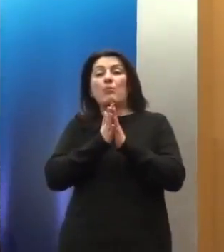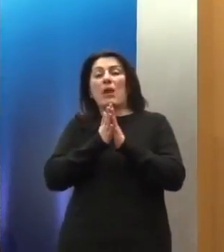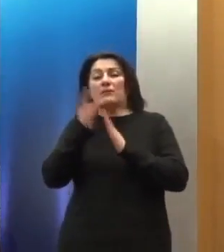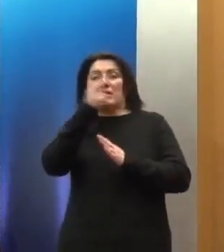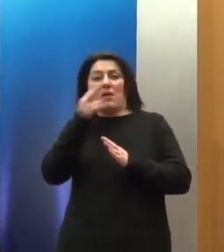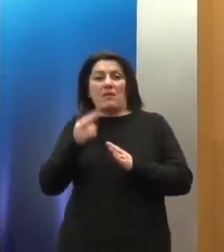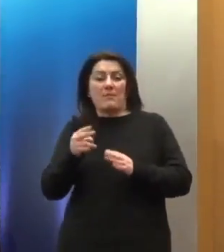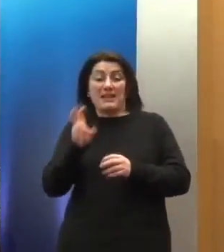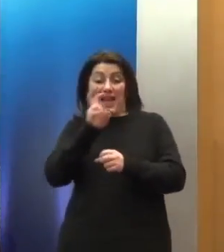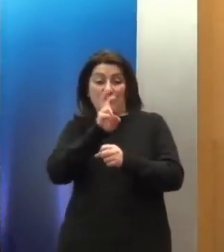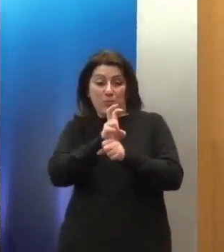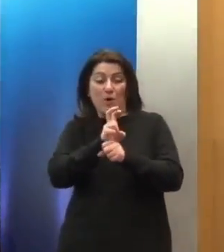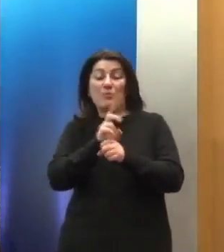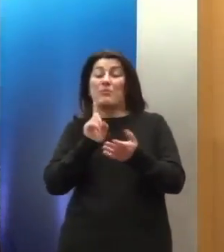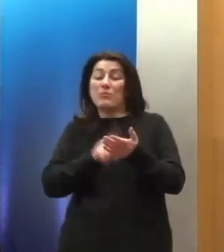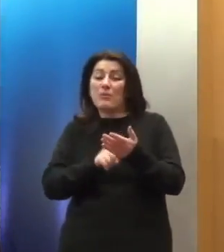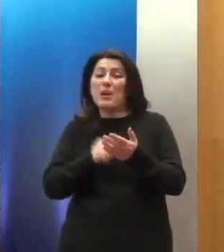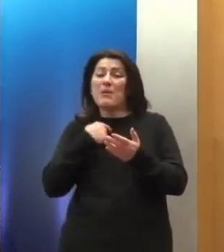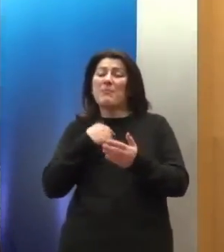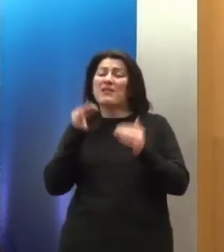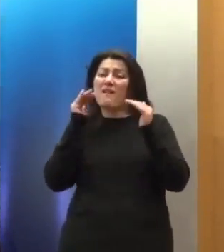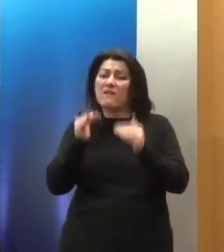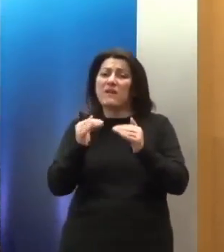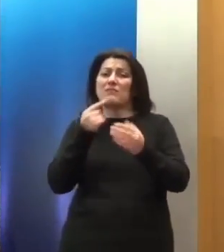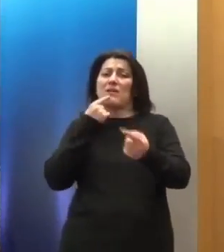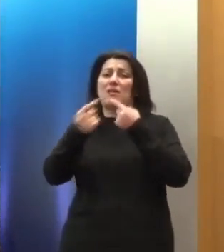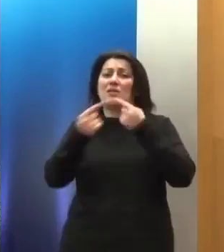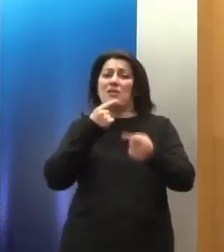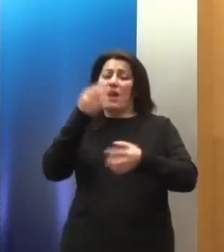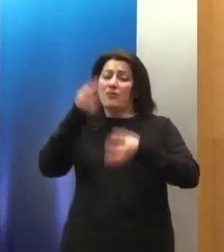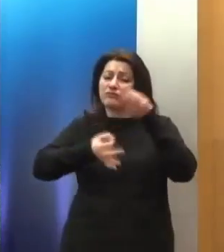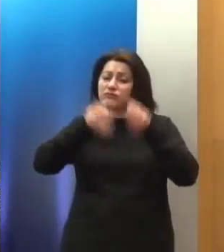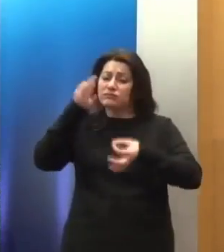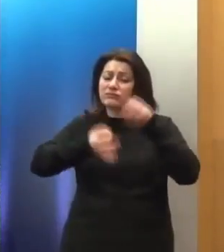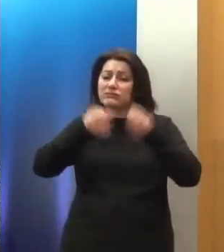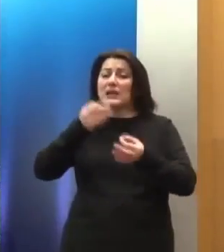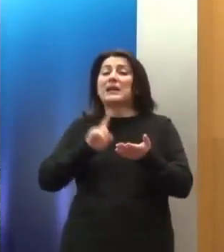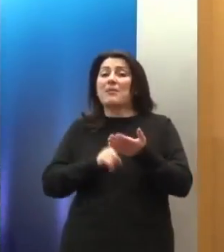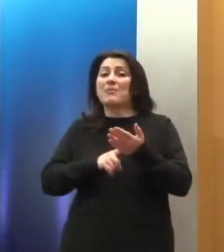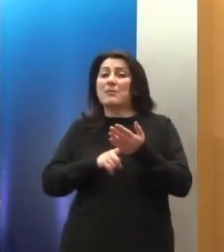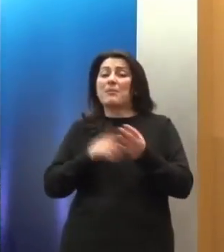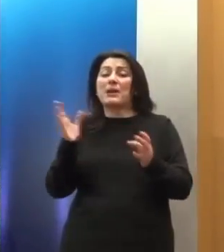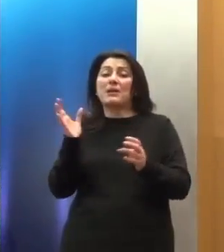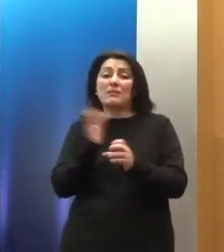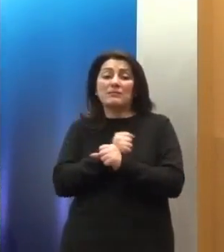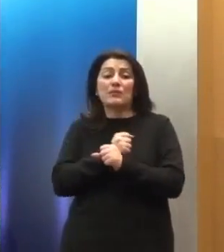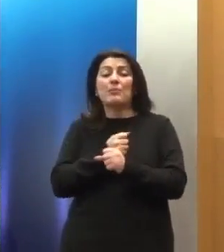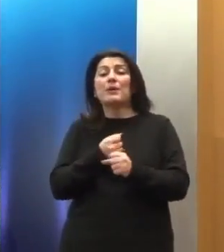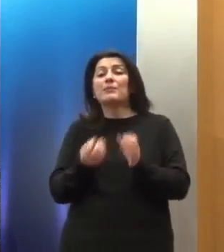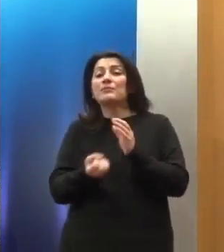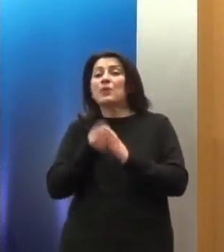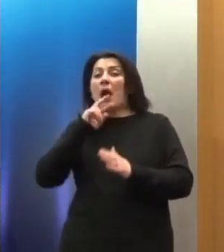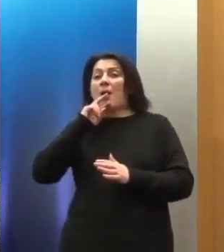στα οποία πρέπει να συνεχίσει το διάλογο και να απαντήσει και πάλι εκ νέου να δώσει απαντήσεις και ενημέρωση